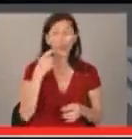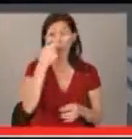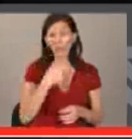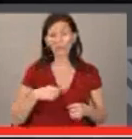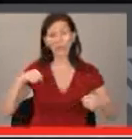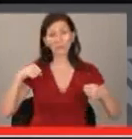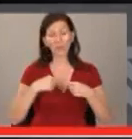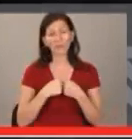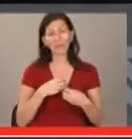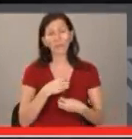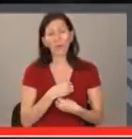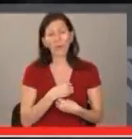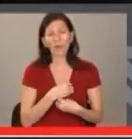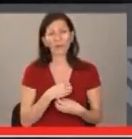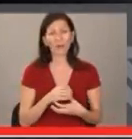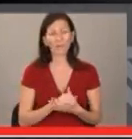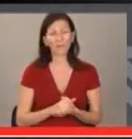личния си сблъсък с болката.